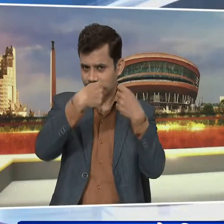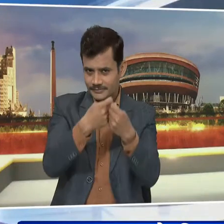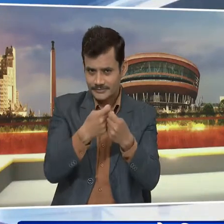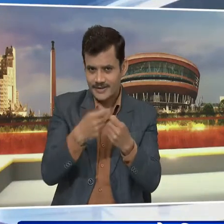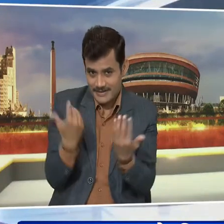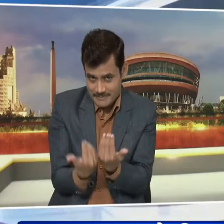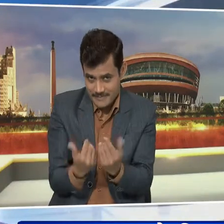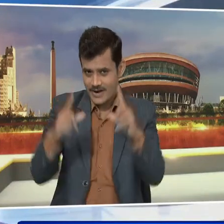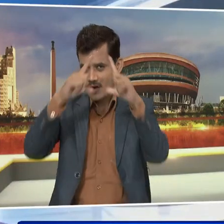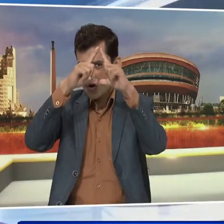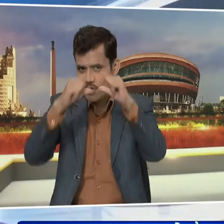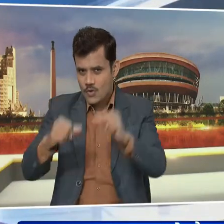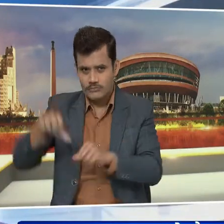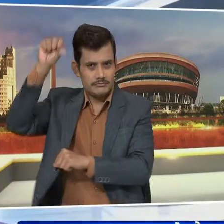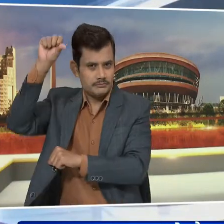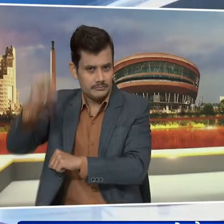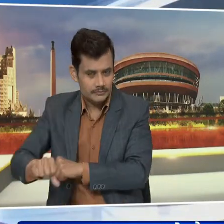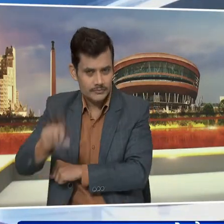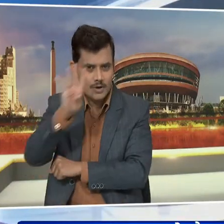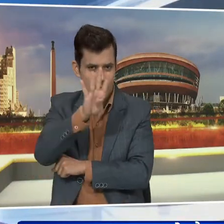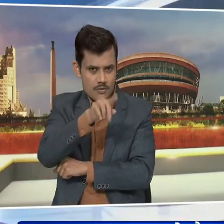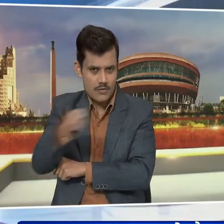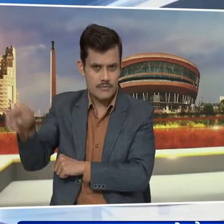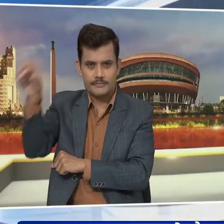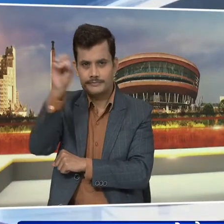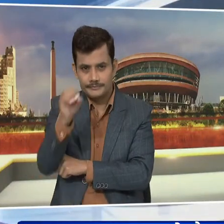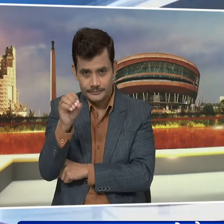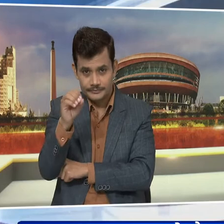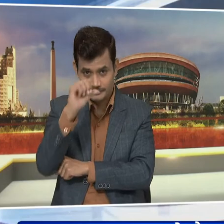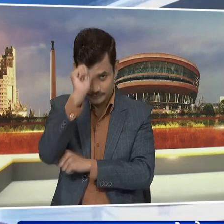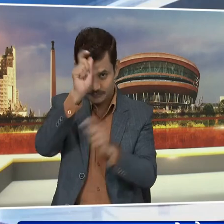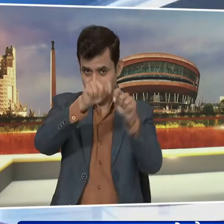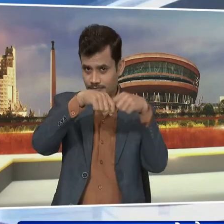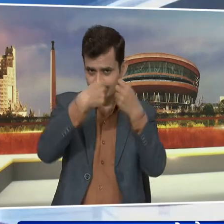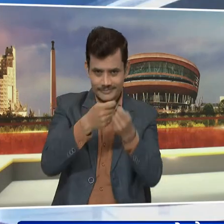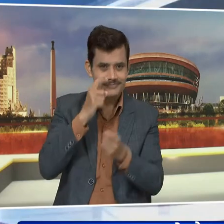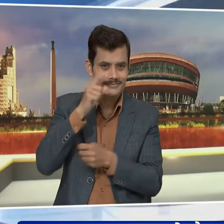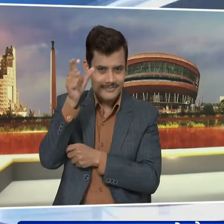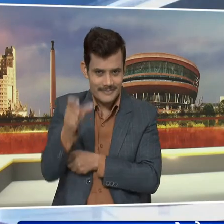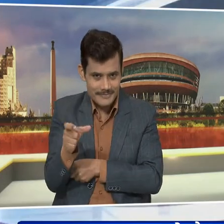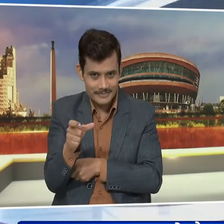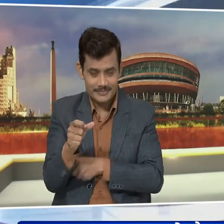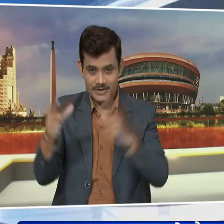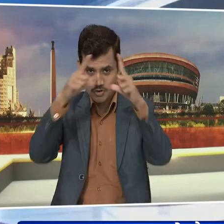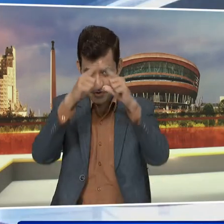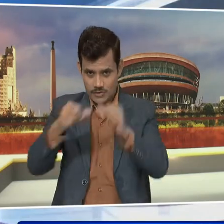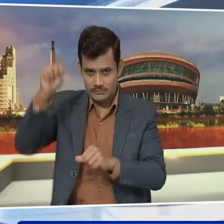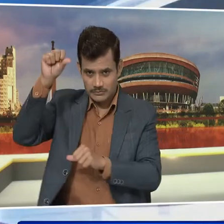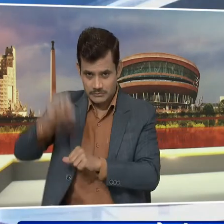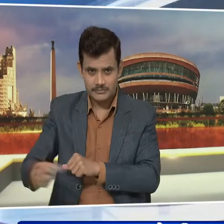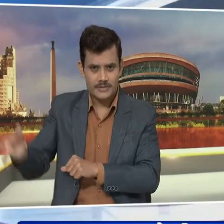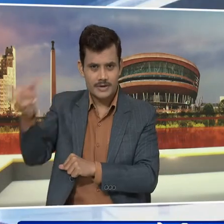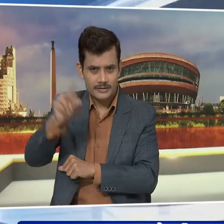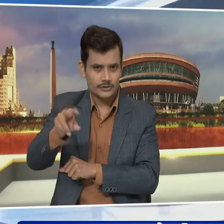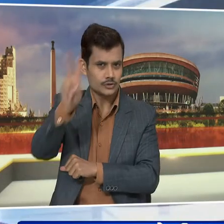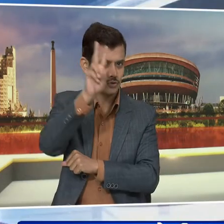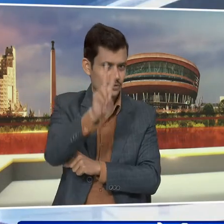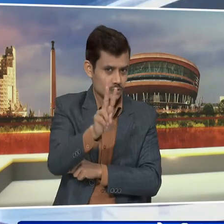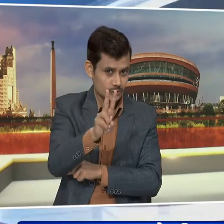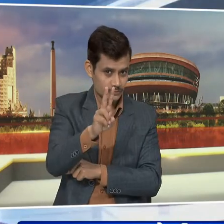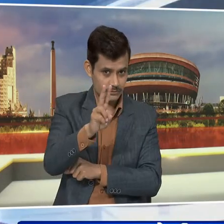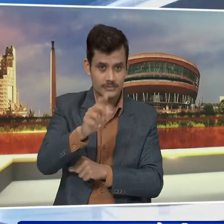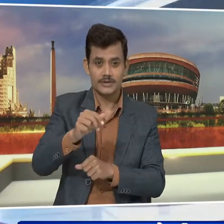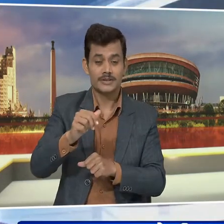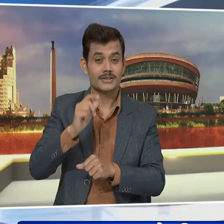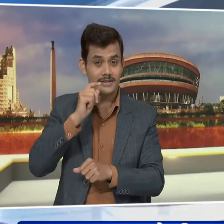जापान को चार शुड़ ने से हराया है महिला तीम ने जापान को हरा कर दूसरी पार जीता खिता भारत की तरफ